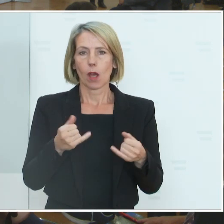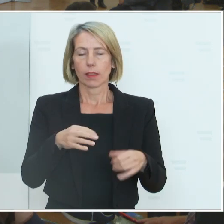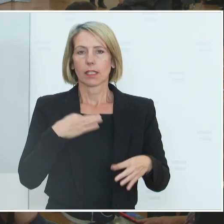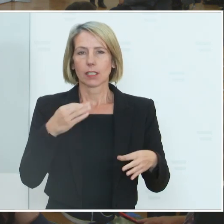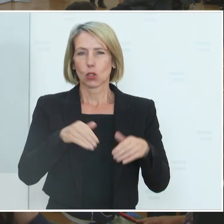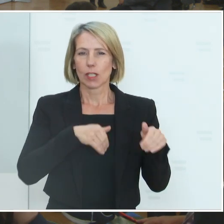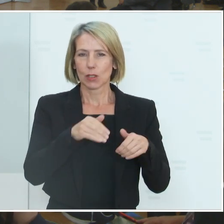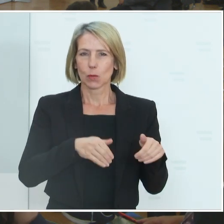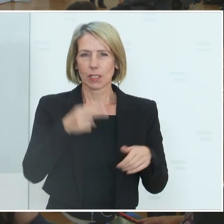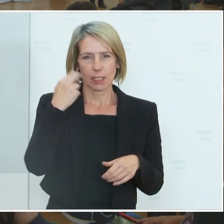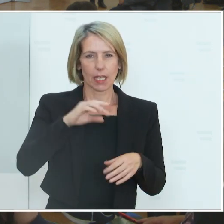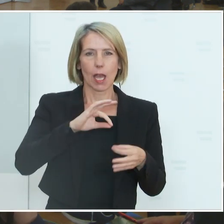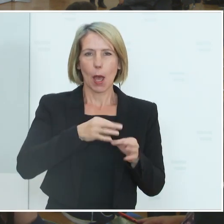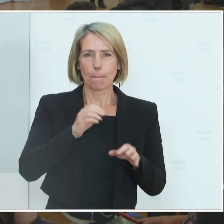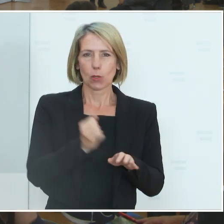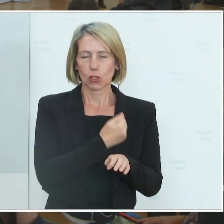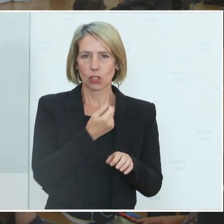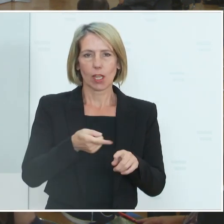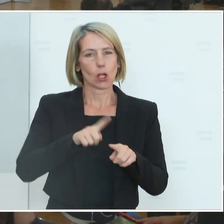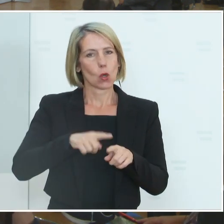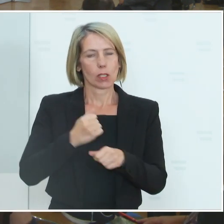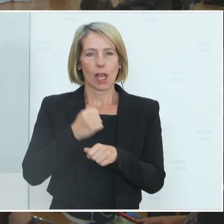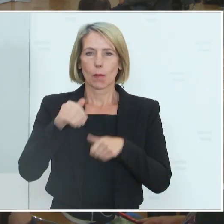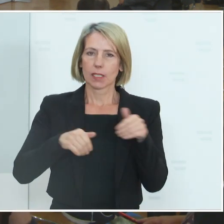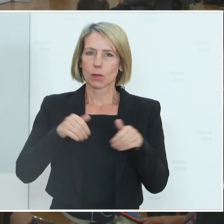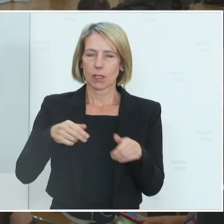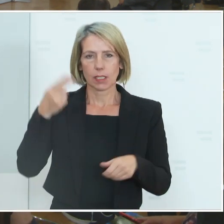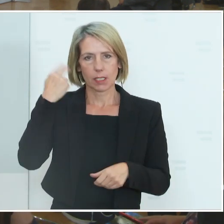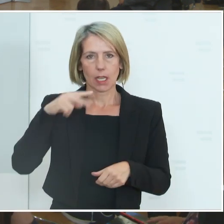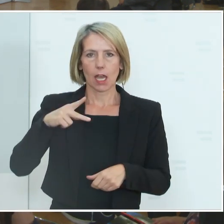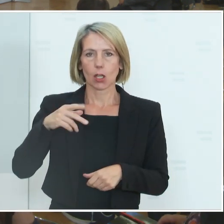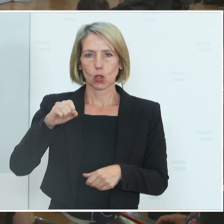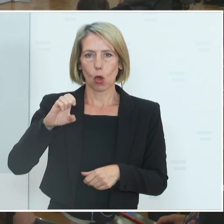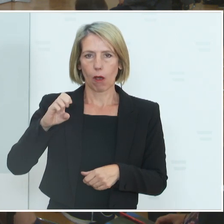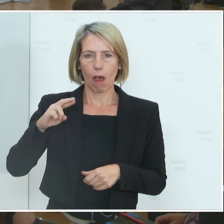Wolfgang Mückstein und Arbeitsminister Martin Kocher. Herr Gesundheitsminister, bitte.